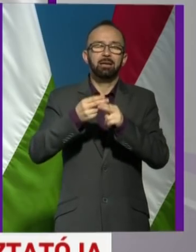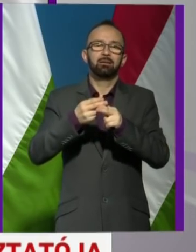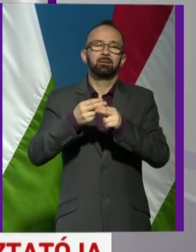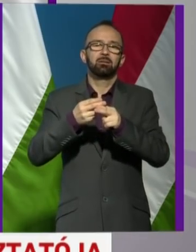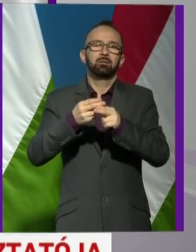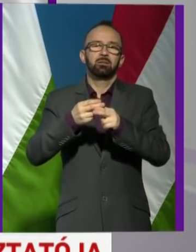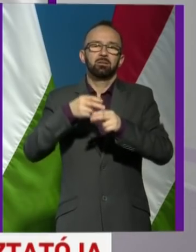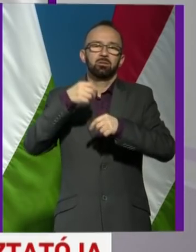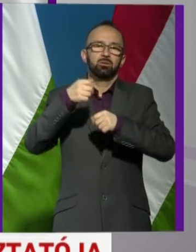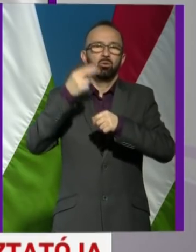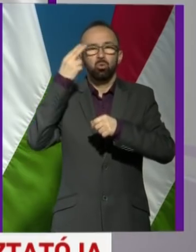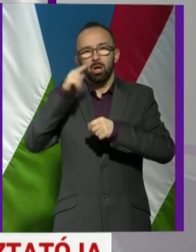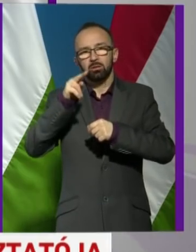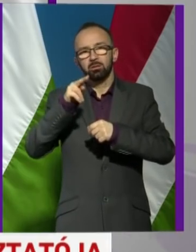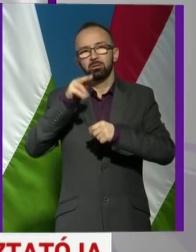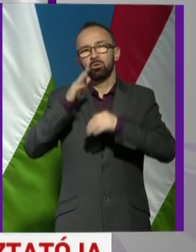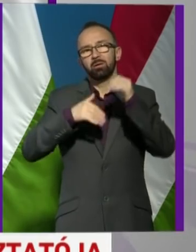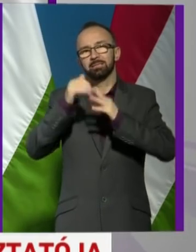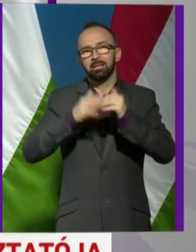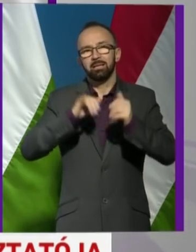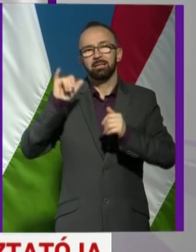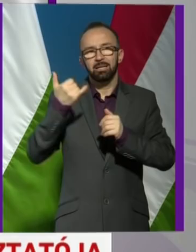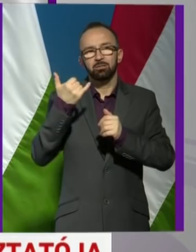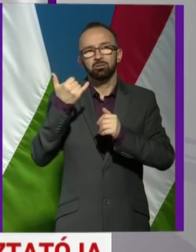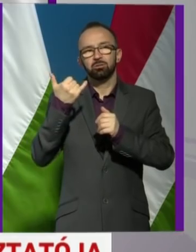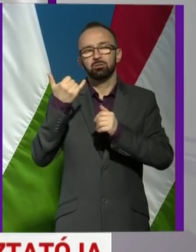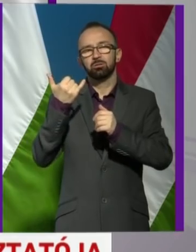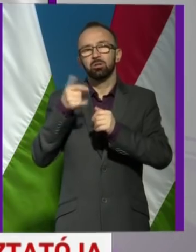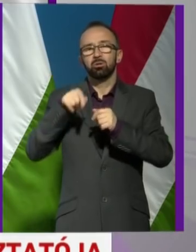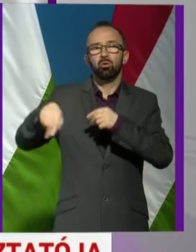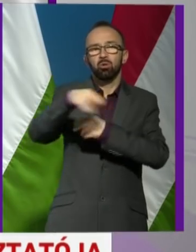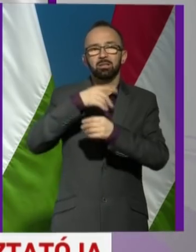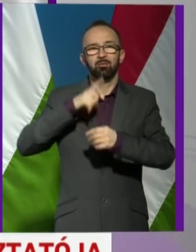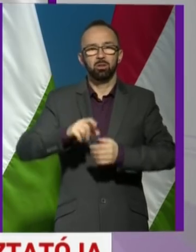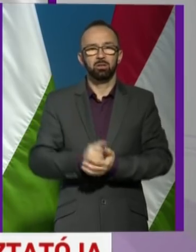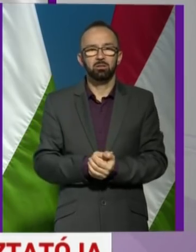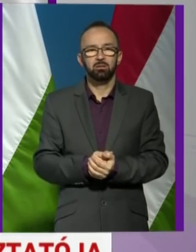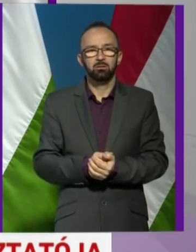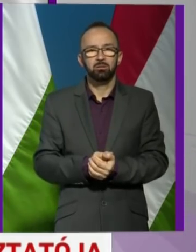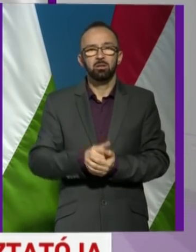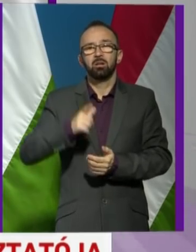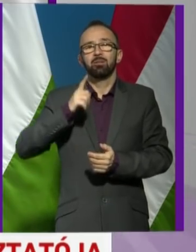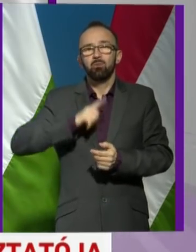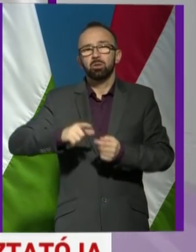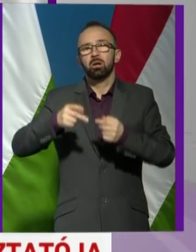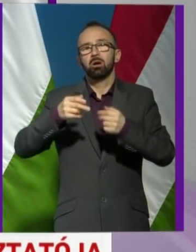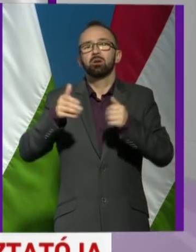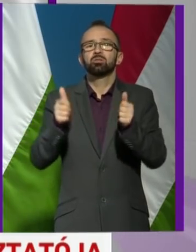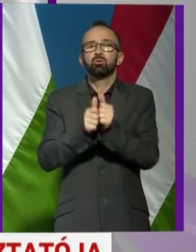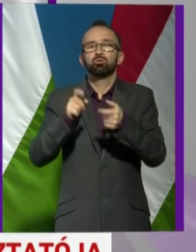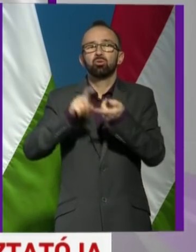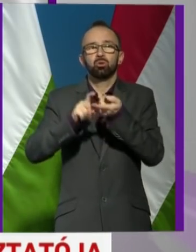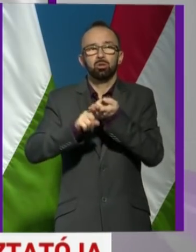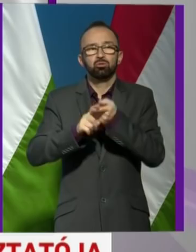urat kezelték és körülötte forgolódtak. Tehát ott megvolt a szoros